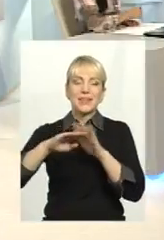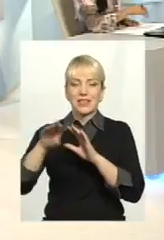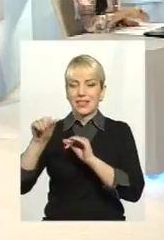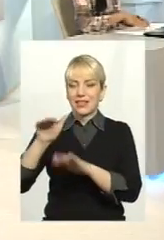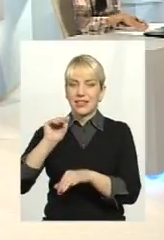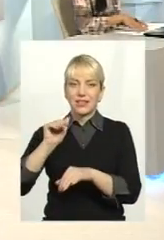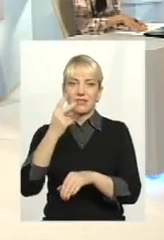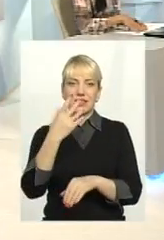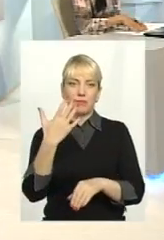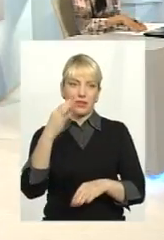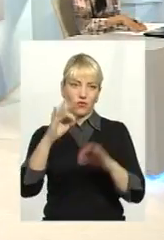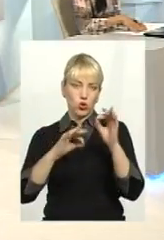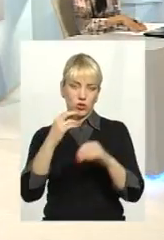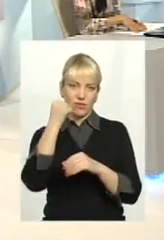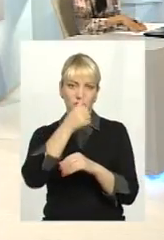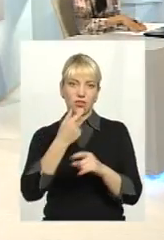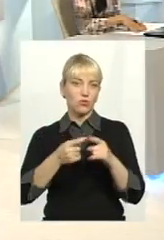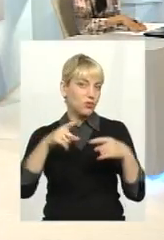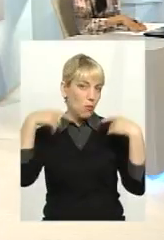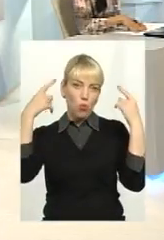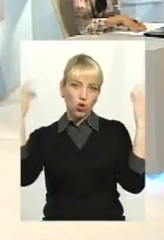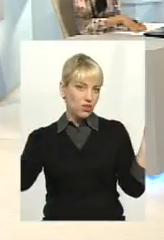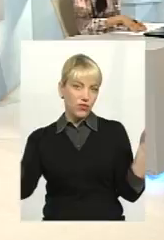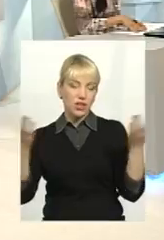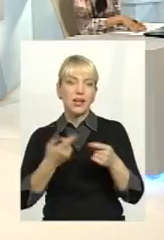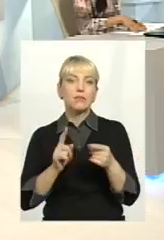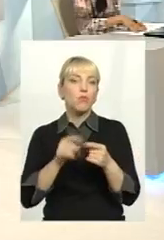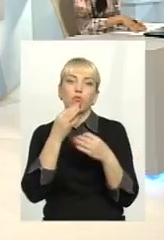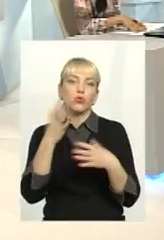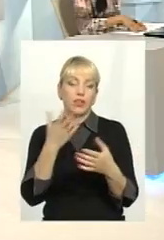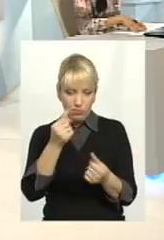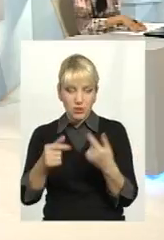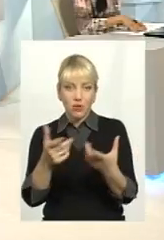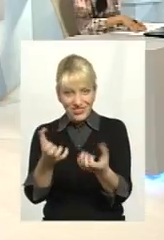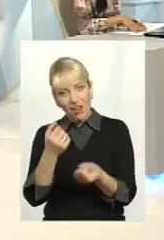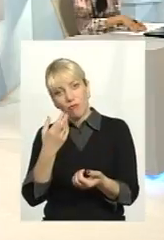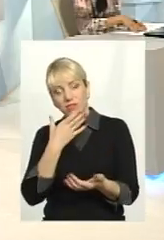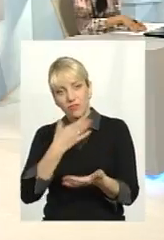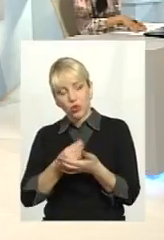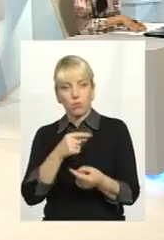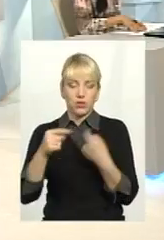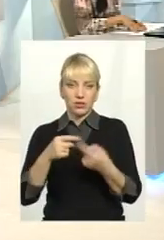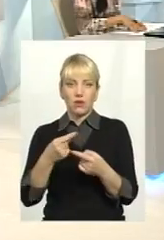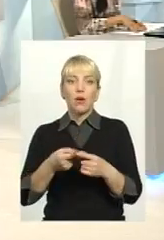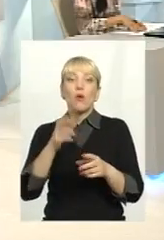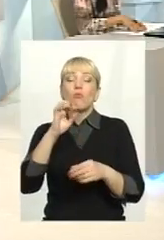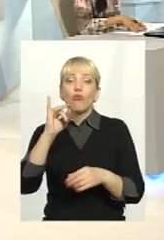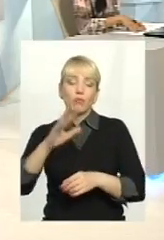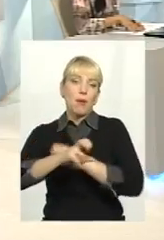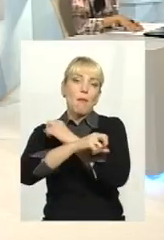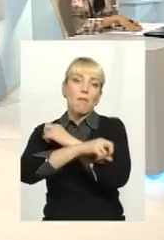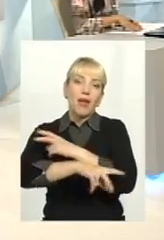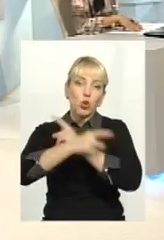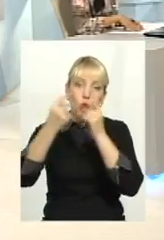25% річних. Ну це божевілля. Будь-який бізнесмен взяв би такий кредит для свого бізнесу, він би вже був банкрутом.